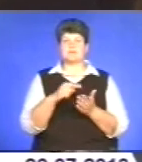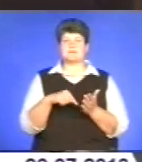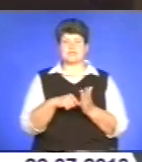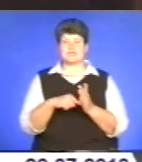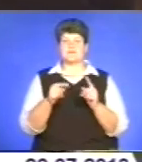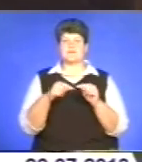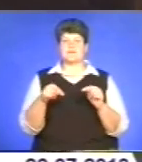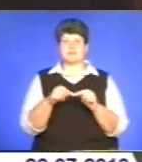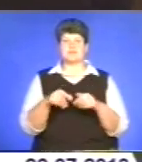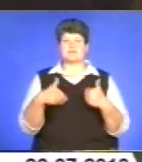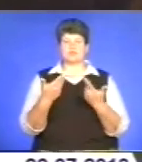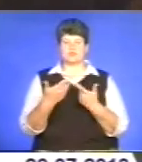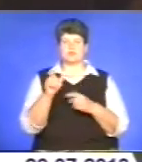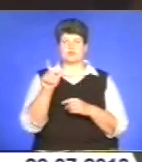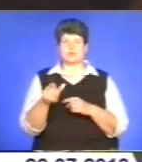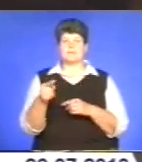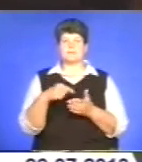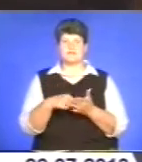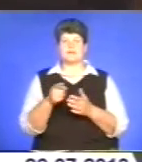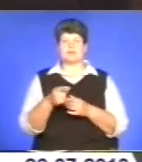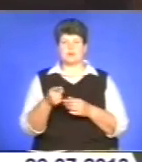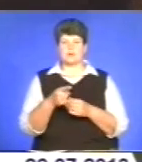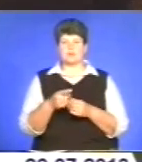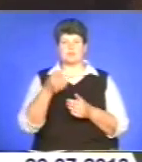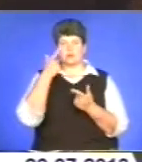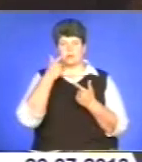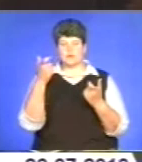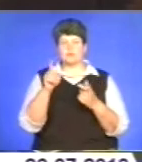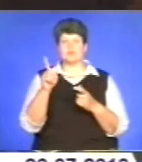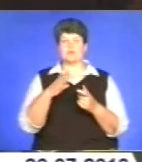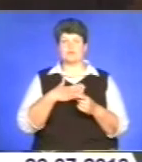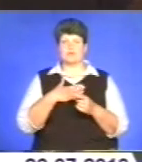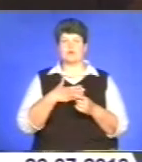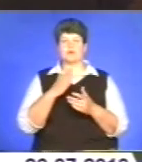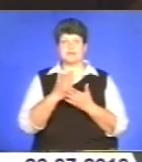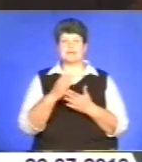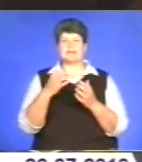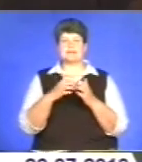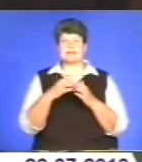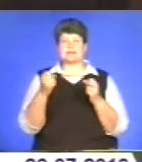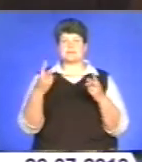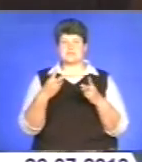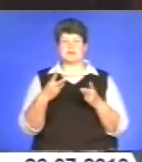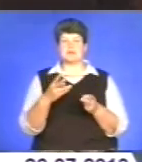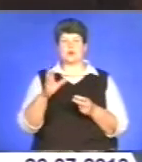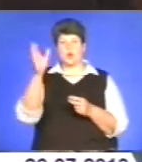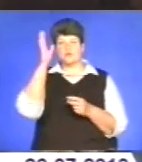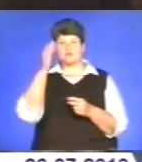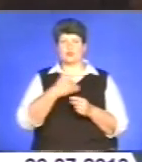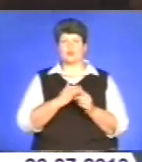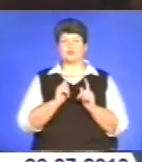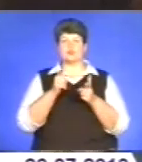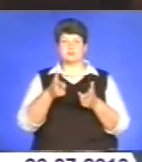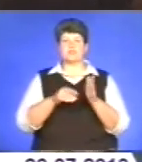один із жителів міста Тернополя, який нам повідомив, що він на даний час здобув середню спеціальну освіту і бажав поступити в вищий навчальний